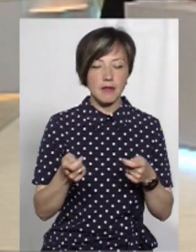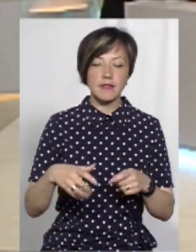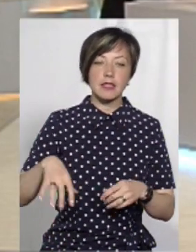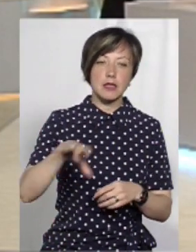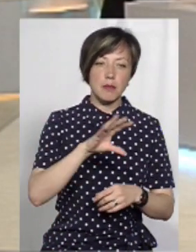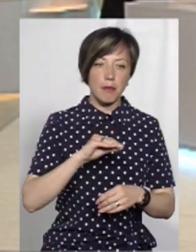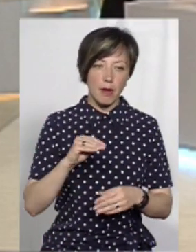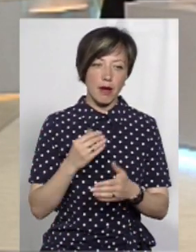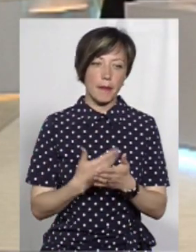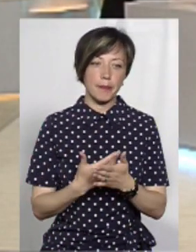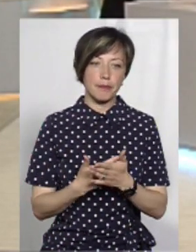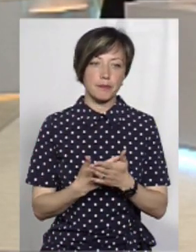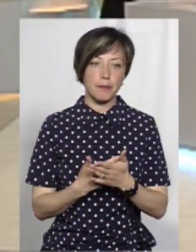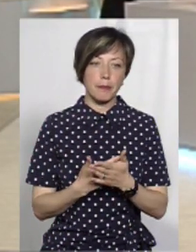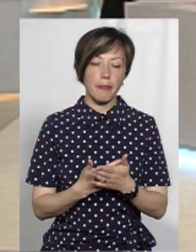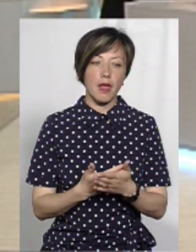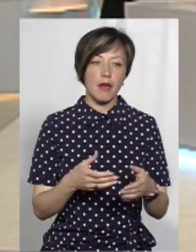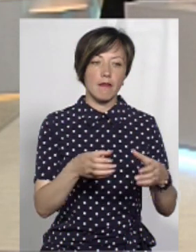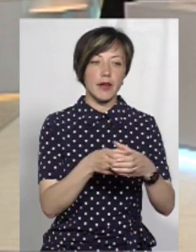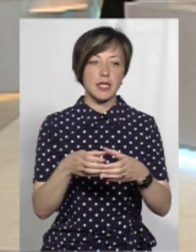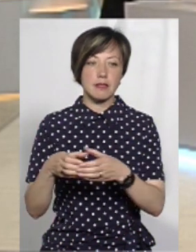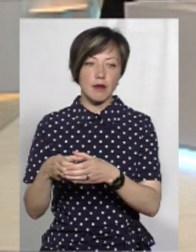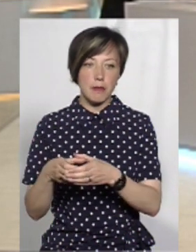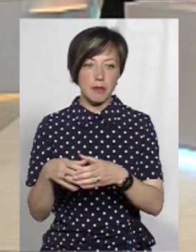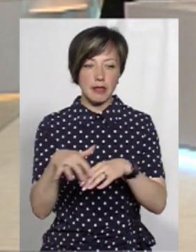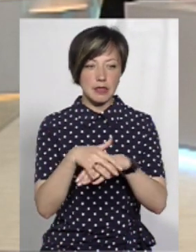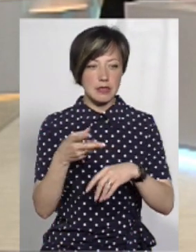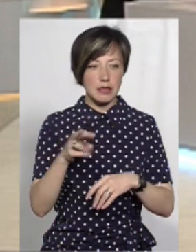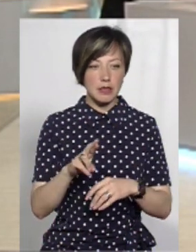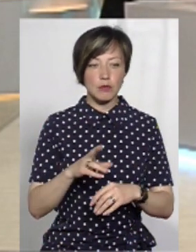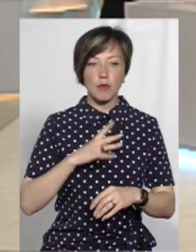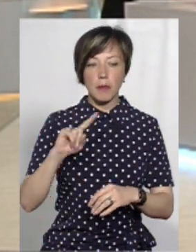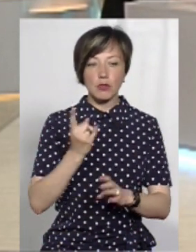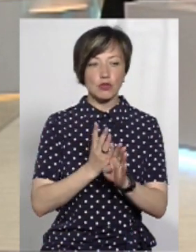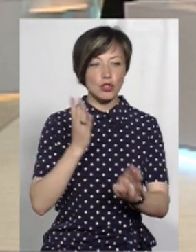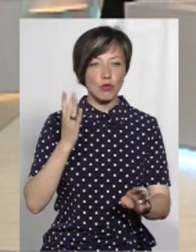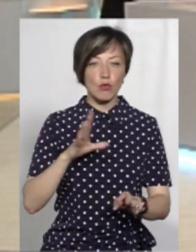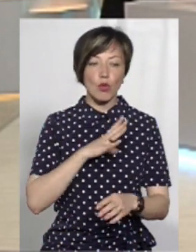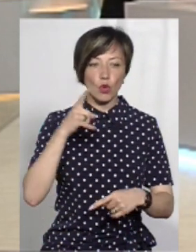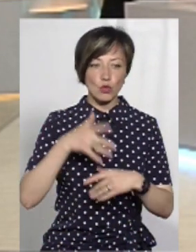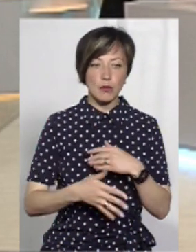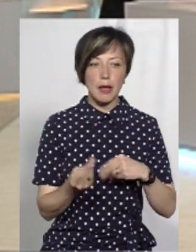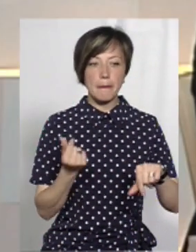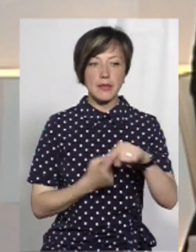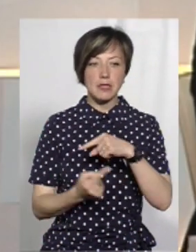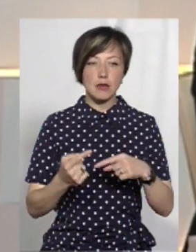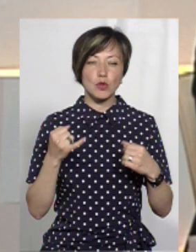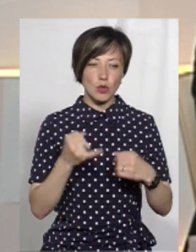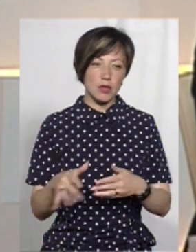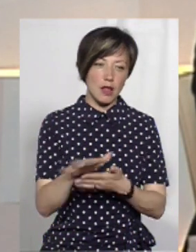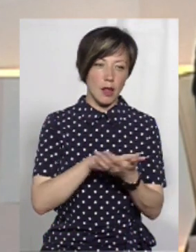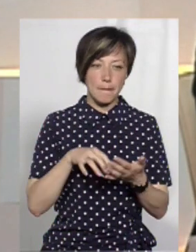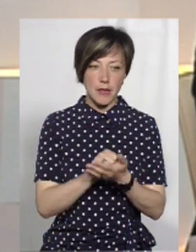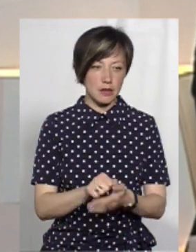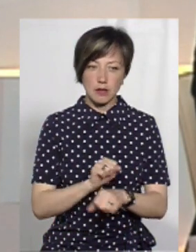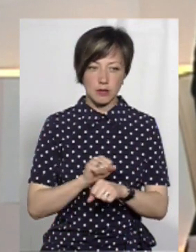усіма верствами, для того, щоб в першу чергу було розуміння бізнесу. Тому що ламати сьогодні